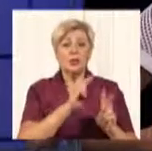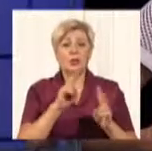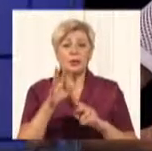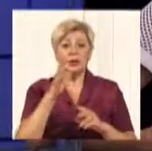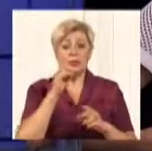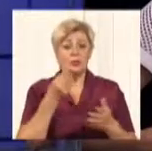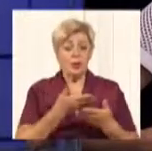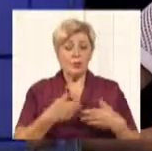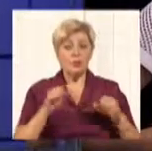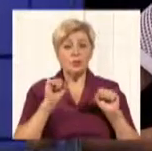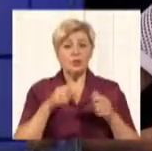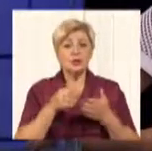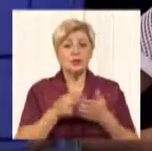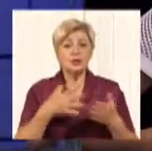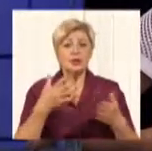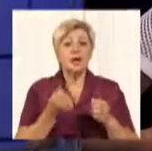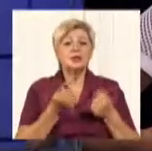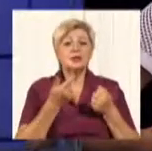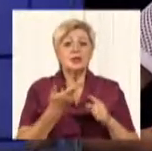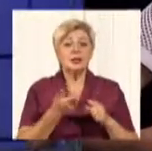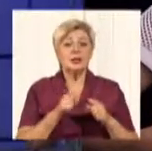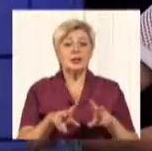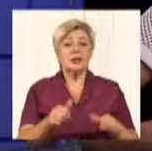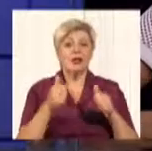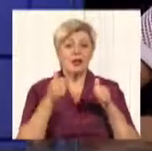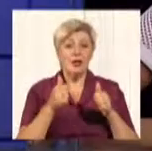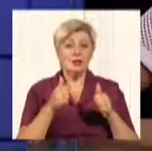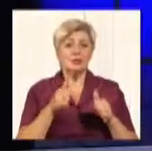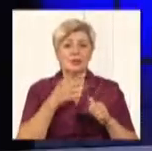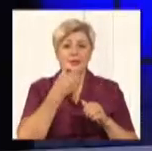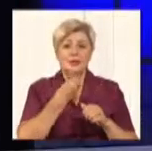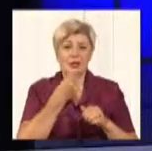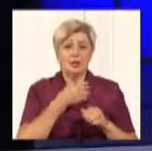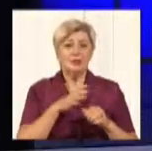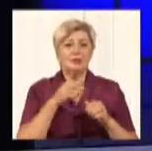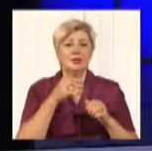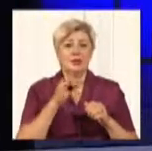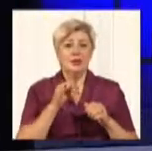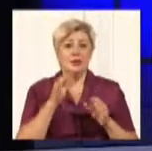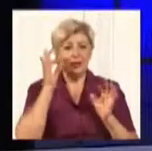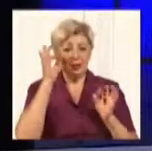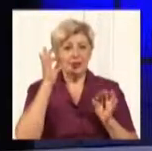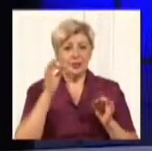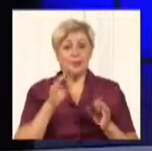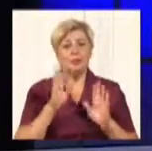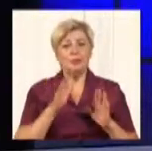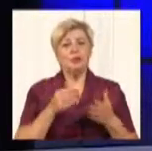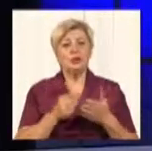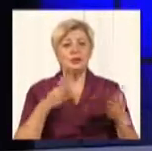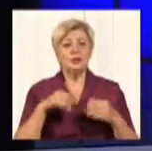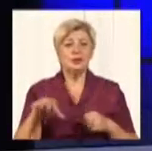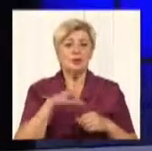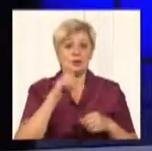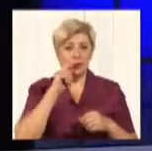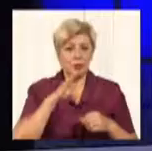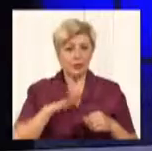оцінити, наскільки це класно, наскільки це гарно, наскільки це якісно. Ну, що ж, будемо оцінювати разом всією Україною. Так,